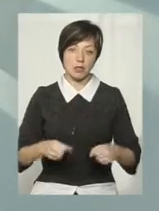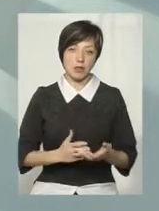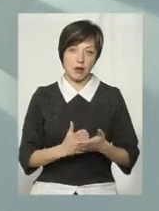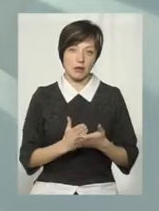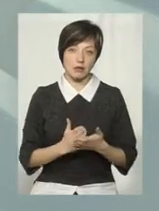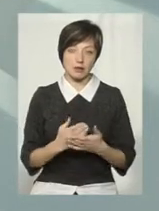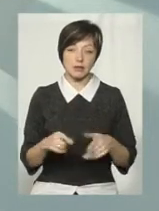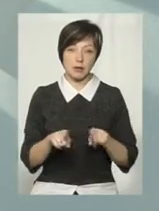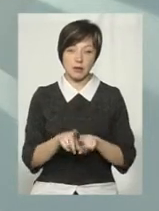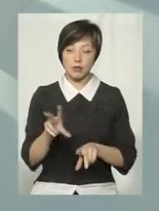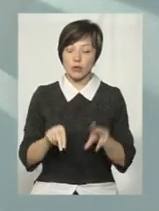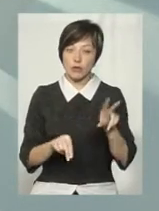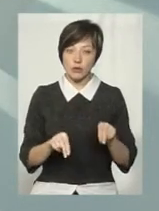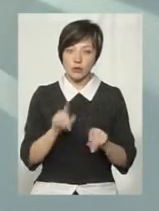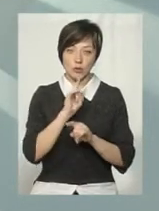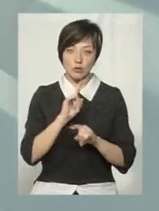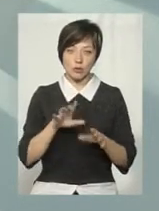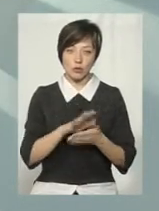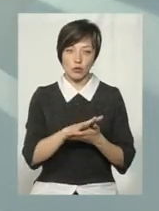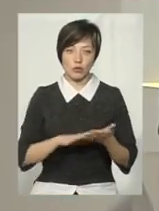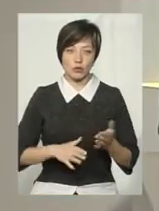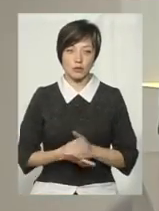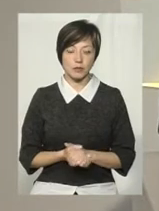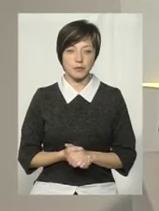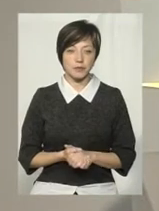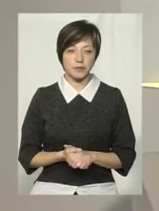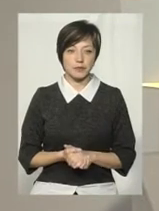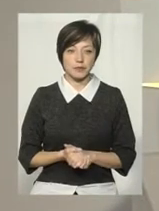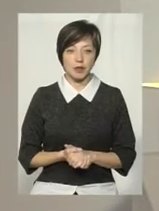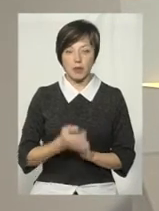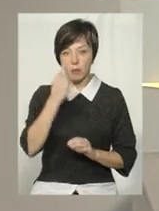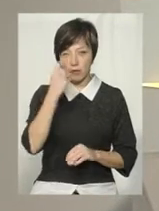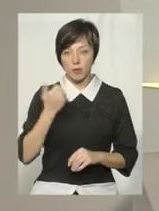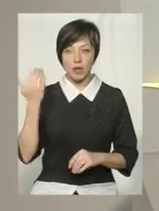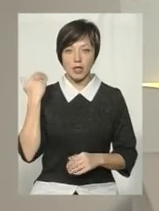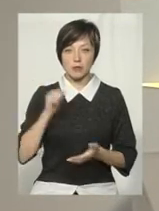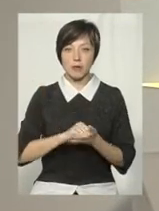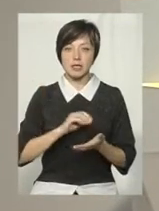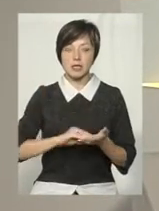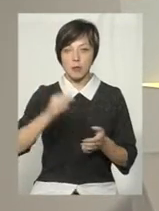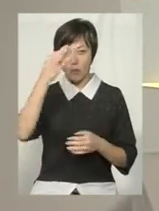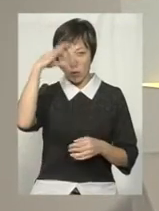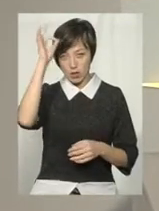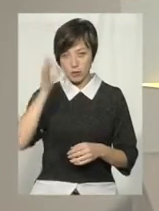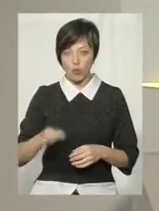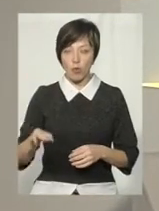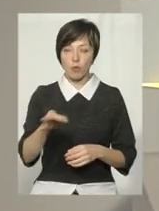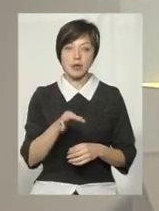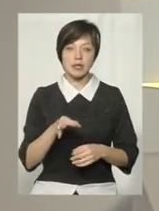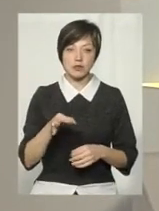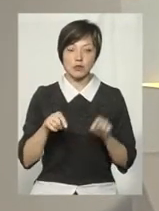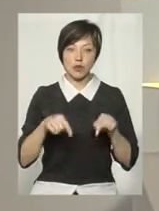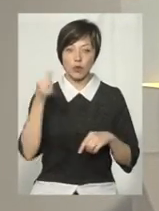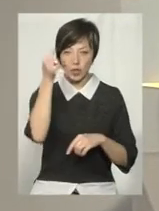Тому от такі. Але я сподіваюся, що не буде продовження. Як повідомила раніше прес-секретар поліції області Інна Глега,